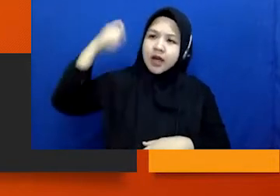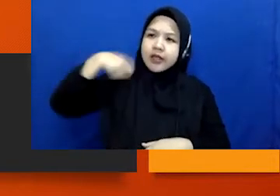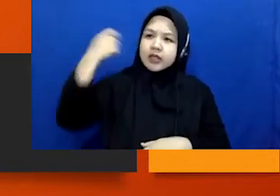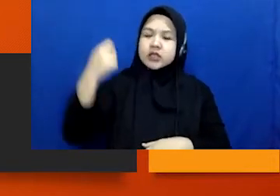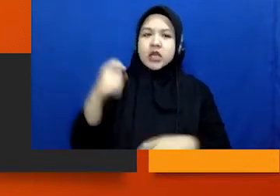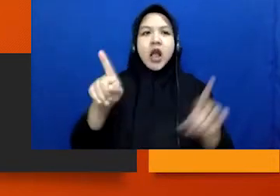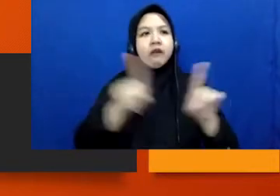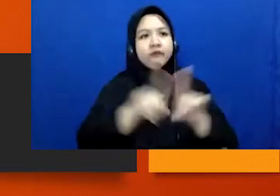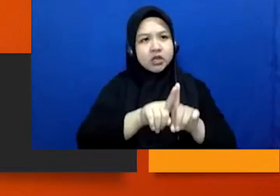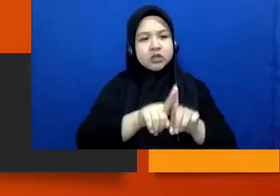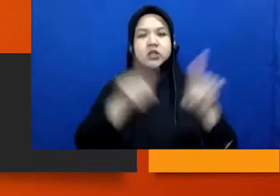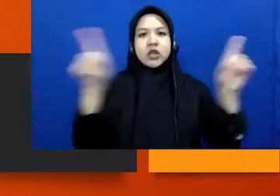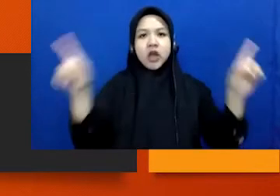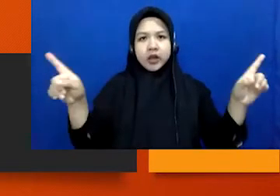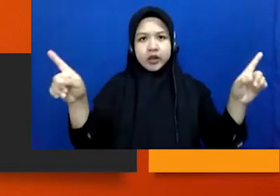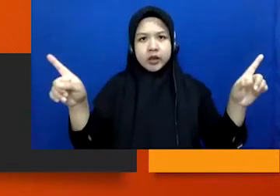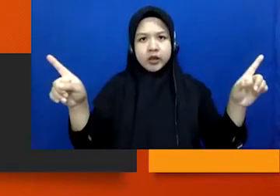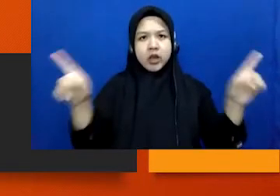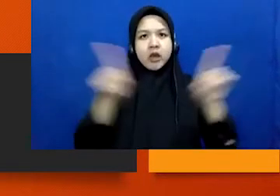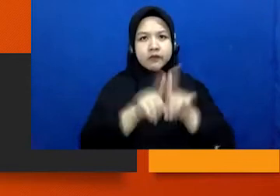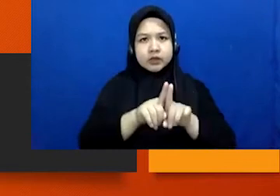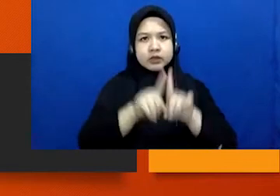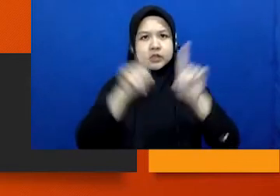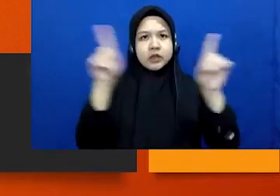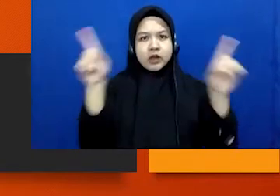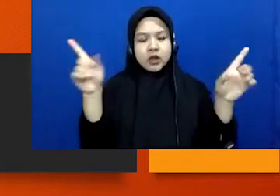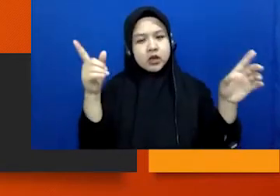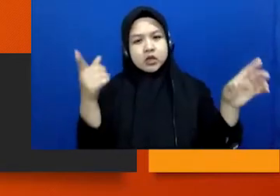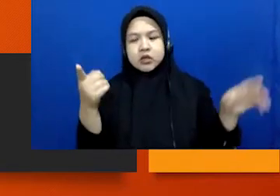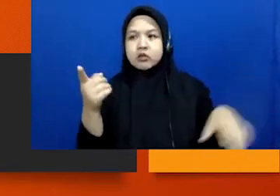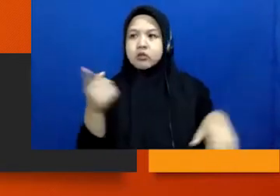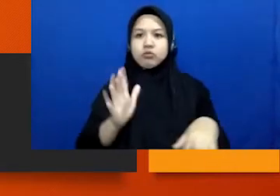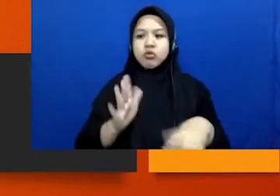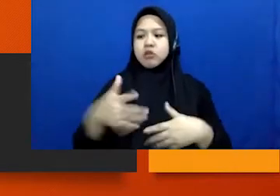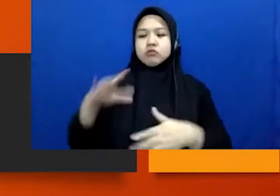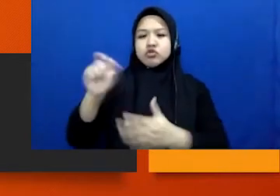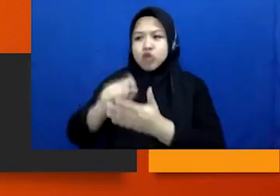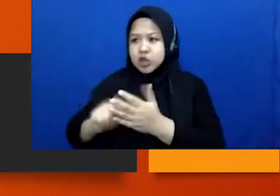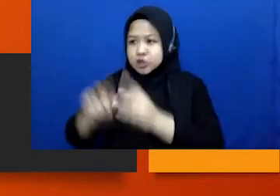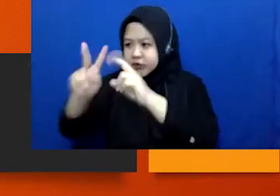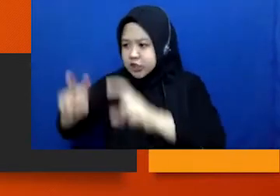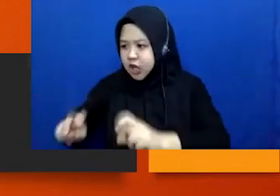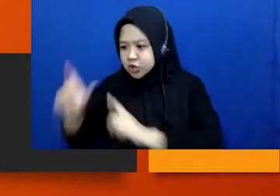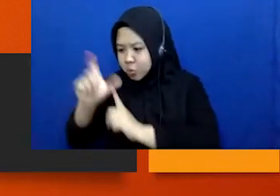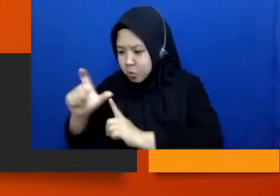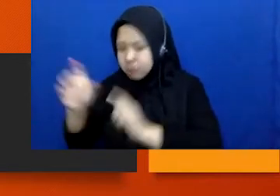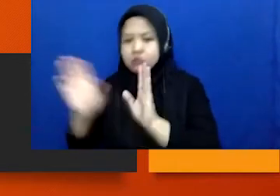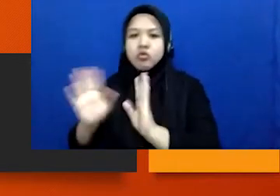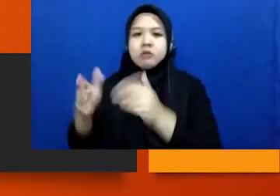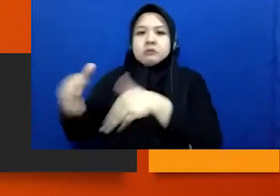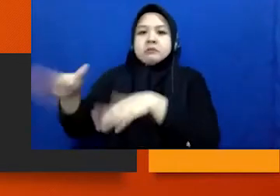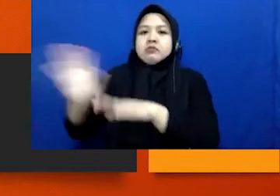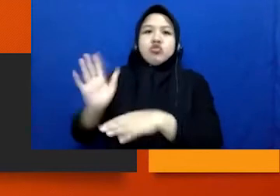cerai gitu misalnya. Nah itu bukan pada ranah jurnalis untuk melakukan investigasi, karena itu sifatnya bukan untuk